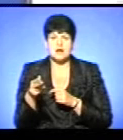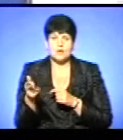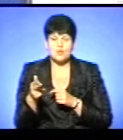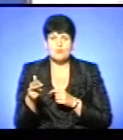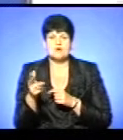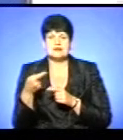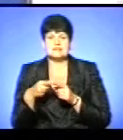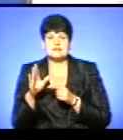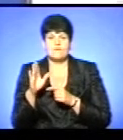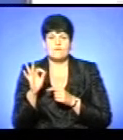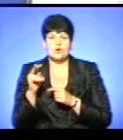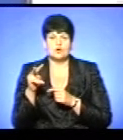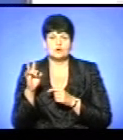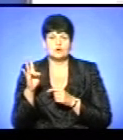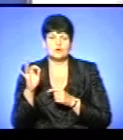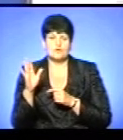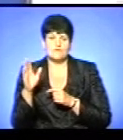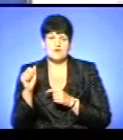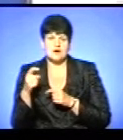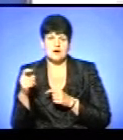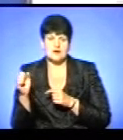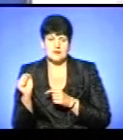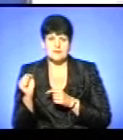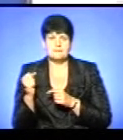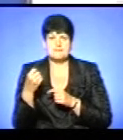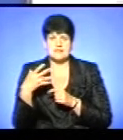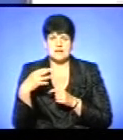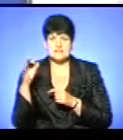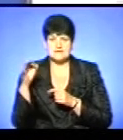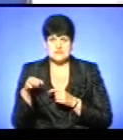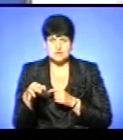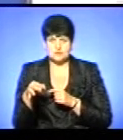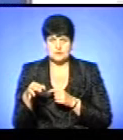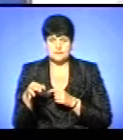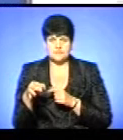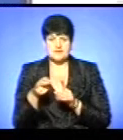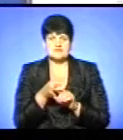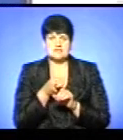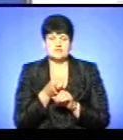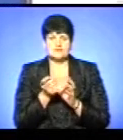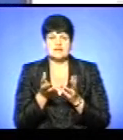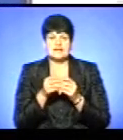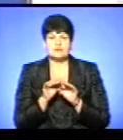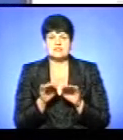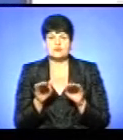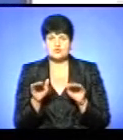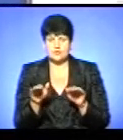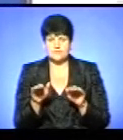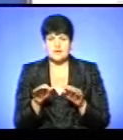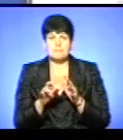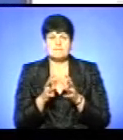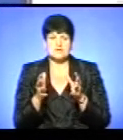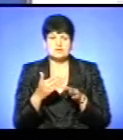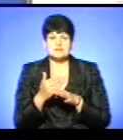це Волноваха, це Славянськ. Даємо 15% в залежності від кількості діточок. Основна